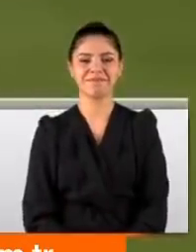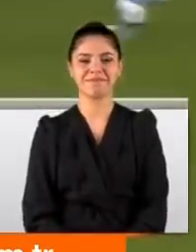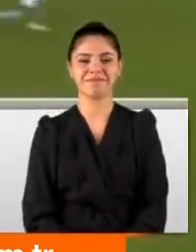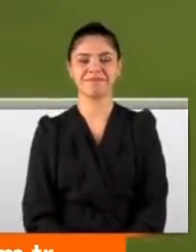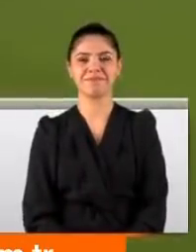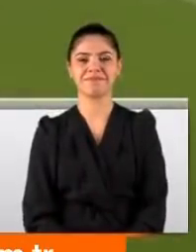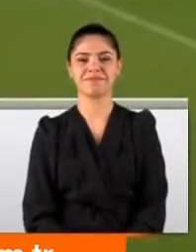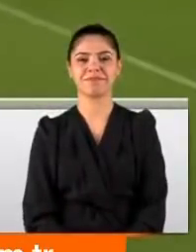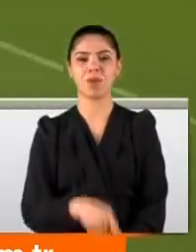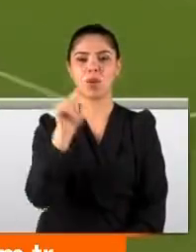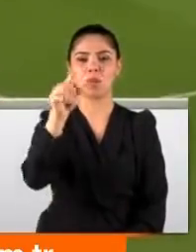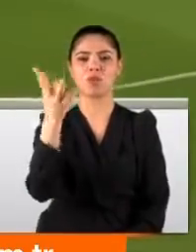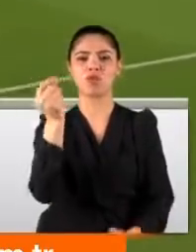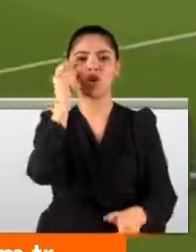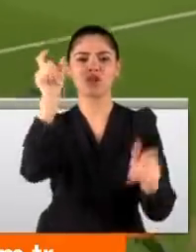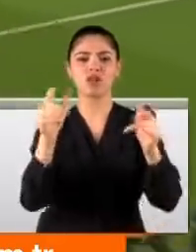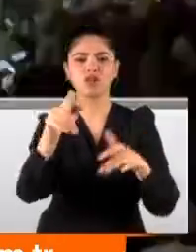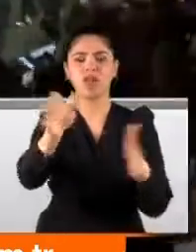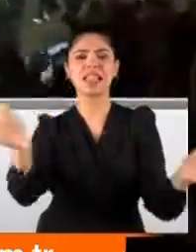Binlerce mal mölü sahaya koştu.